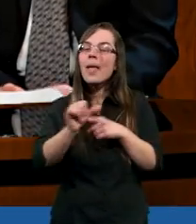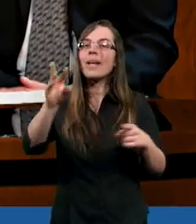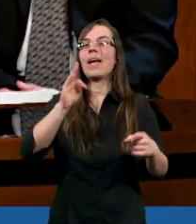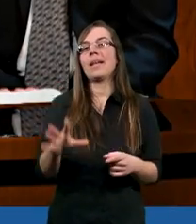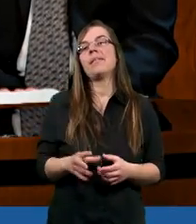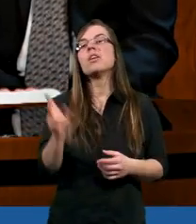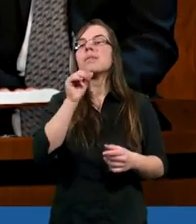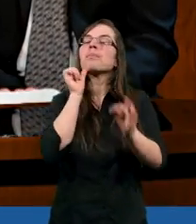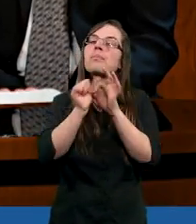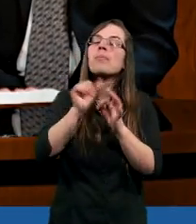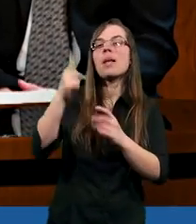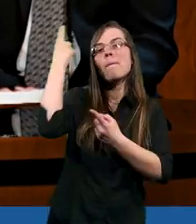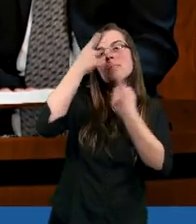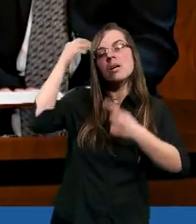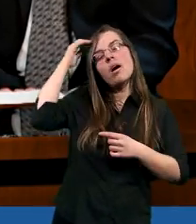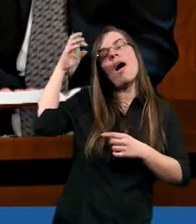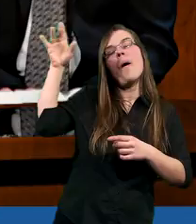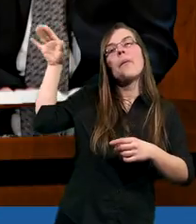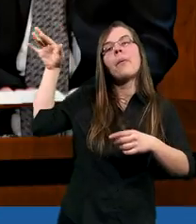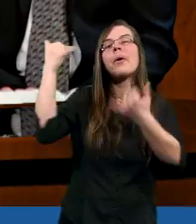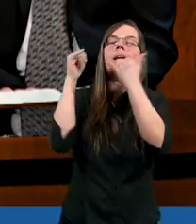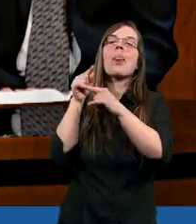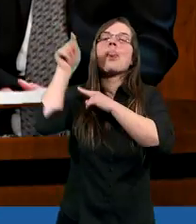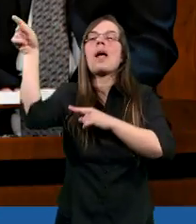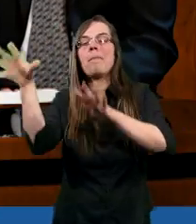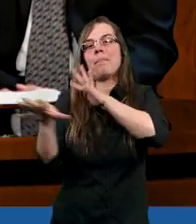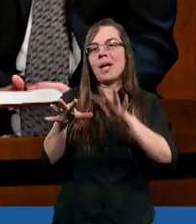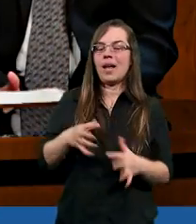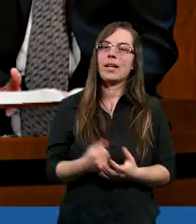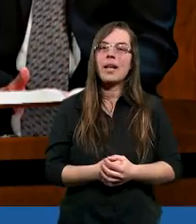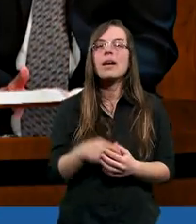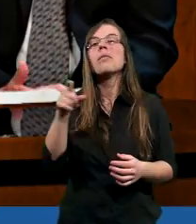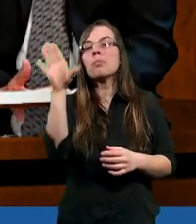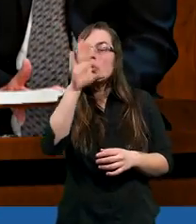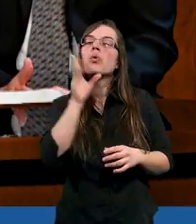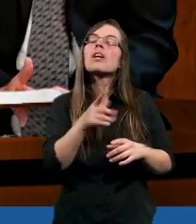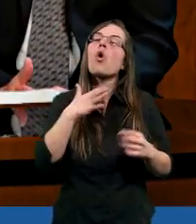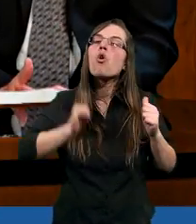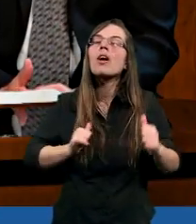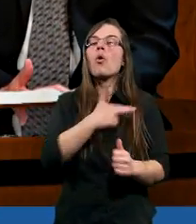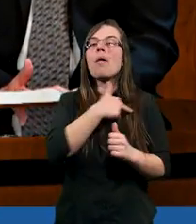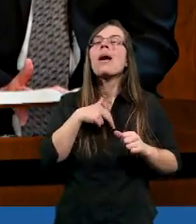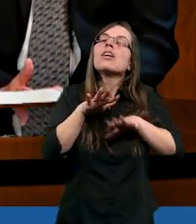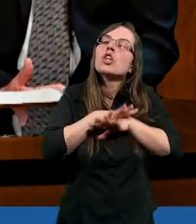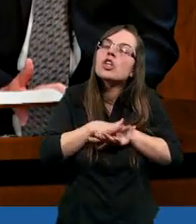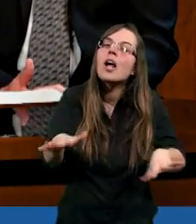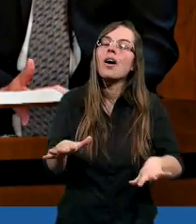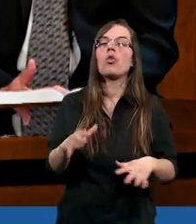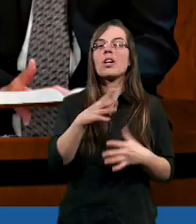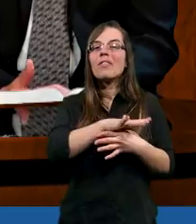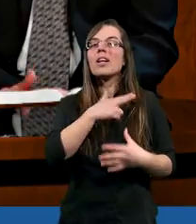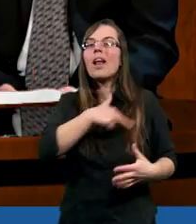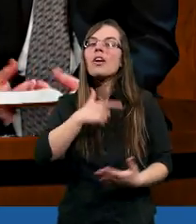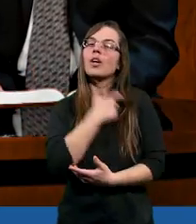jesteśmy myślami gdzieś poza tym miejscem i wydaje mi się, że Pan Bóg też oczekuje takiej szczerości, oczekuje naszego